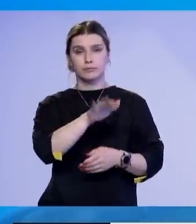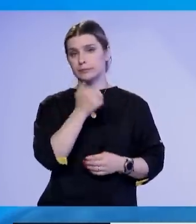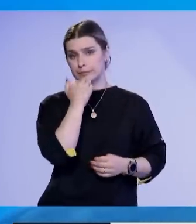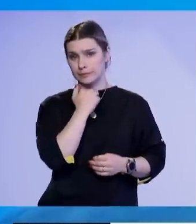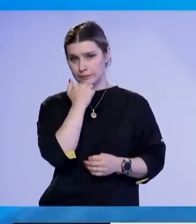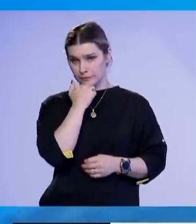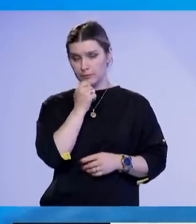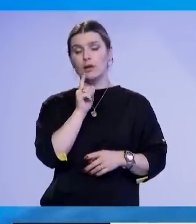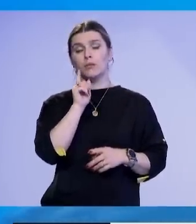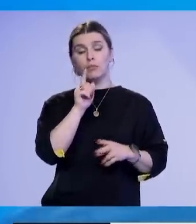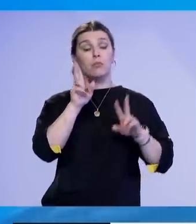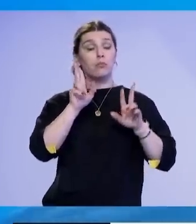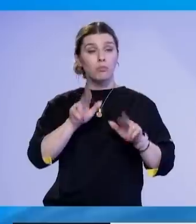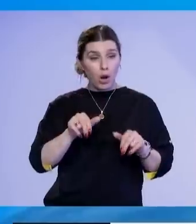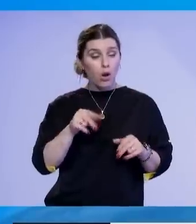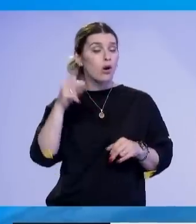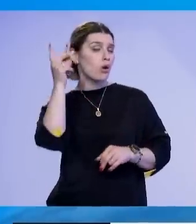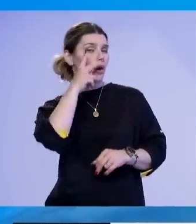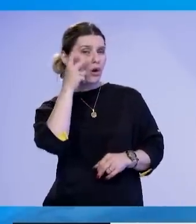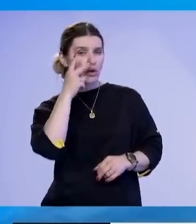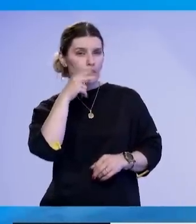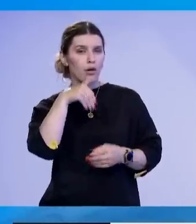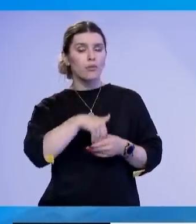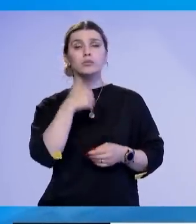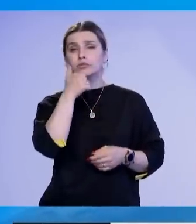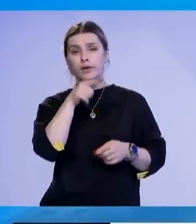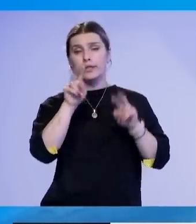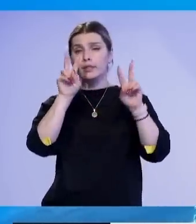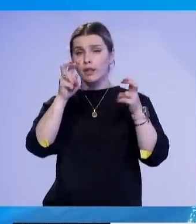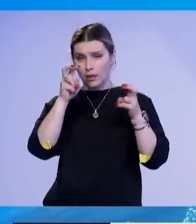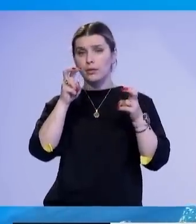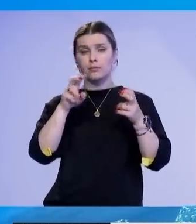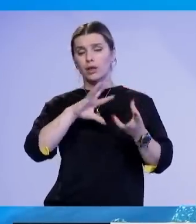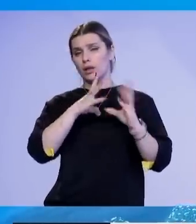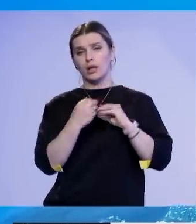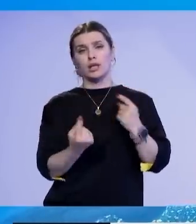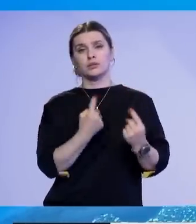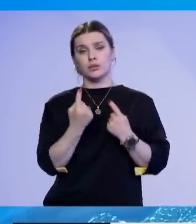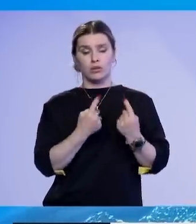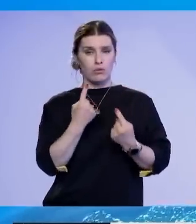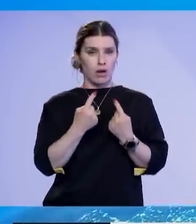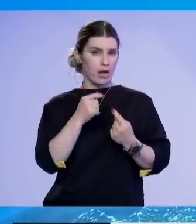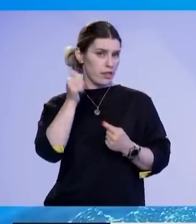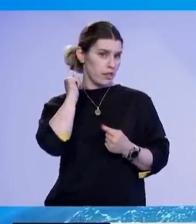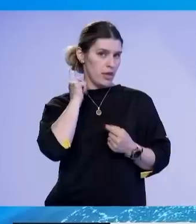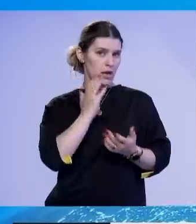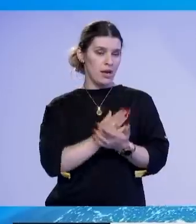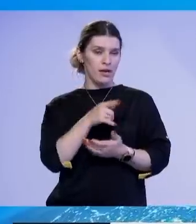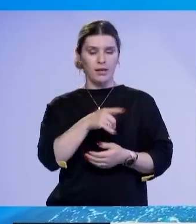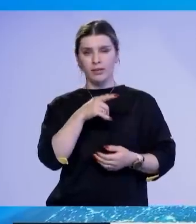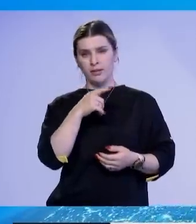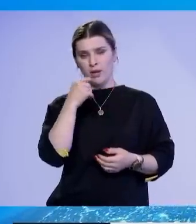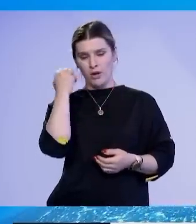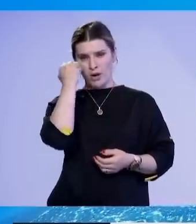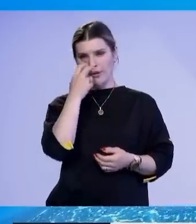natërshëm bëhet është e kuptuashme që tem diskutimi ka qenë gjendja që kam bretruar djenë e Kosovë, një